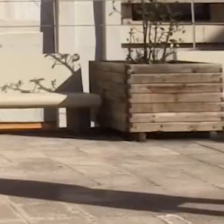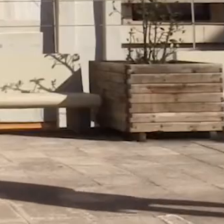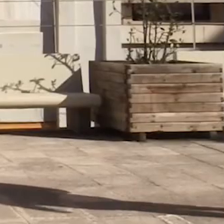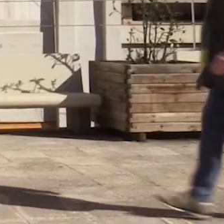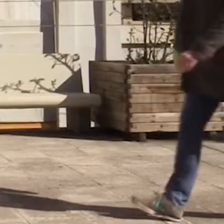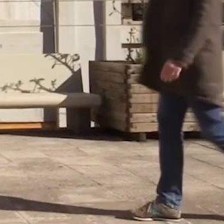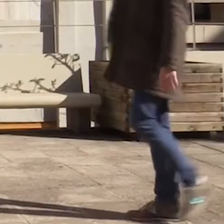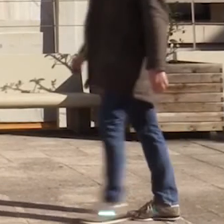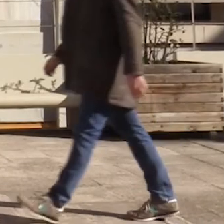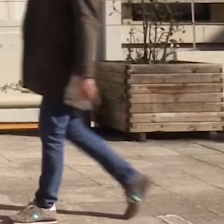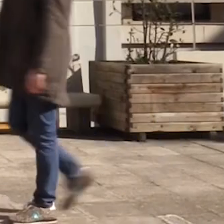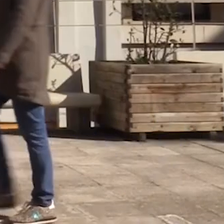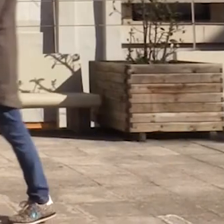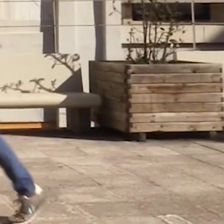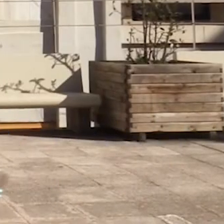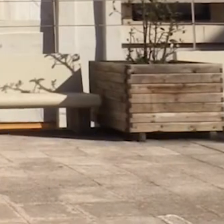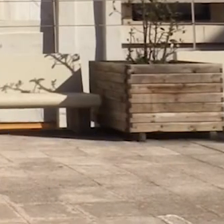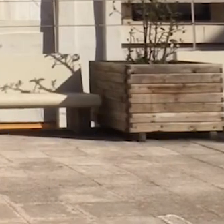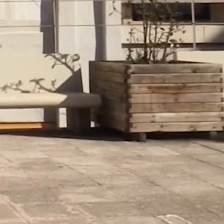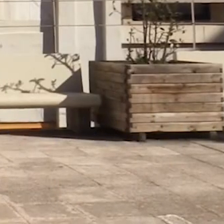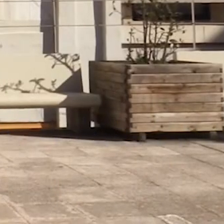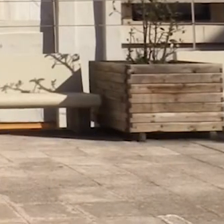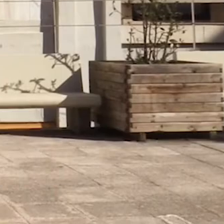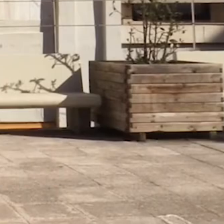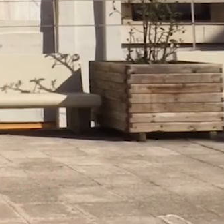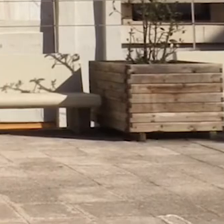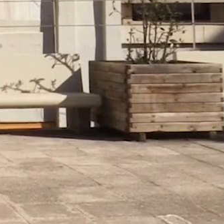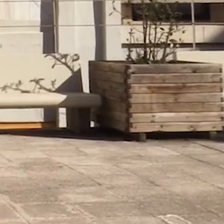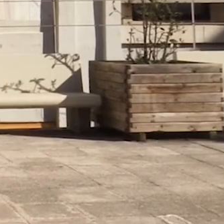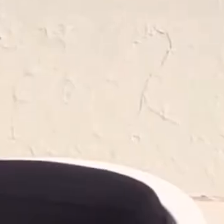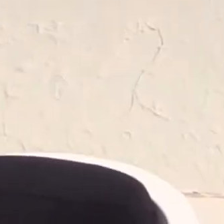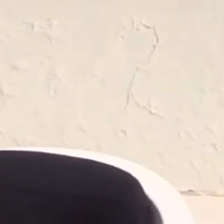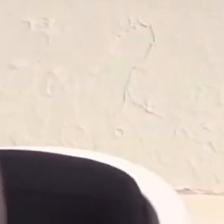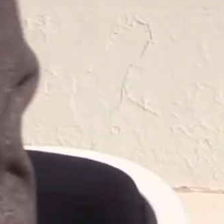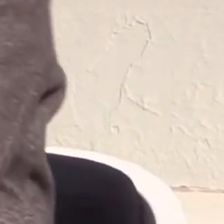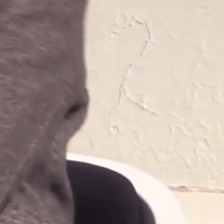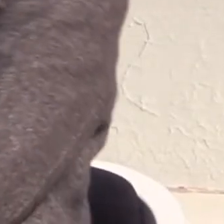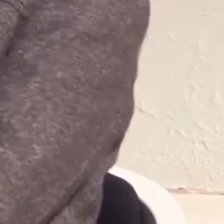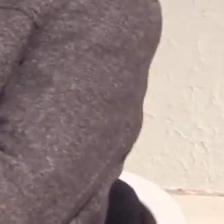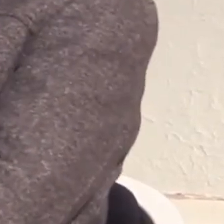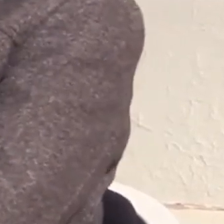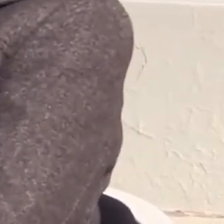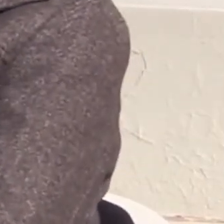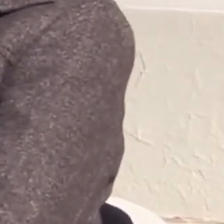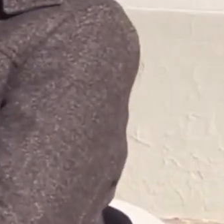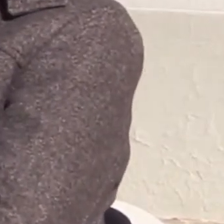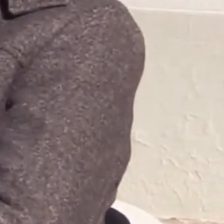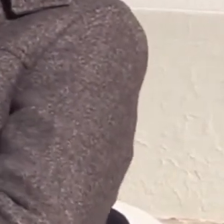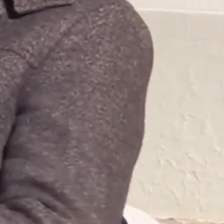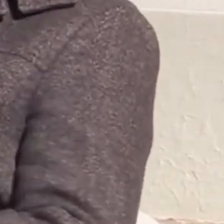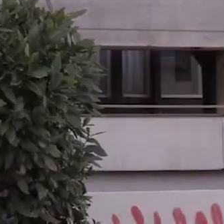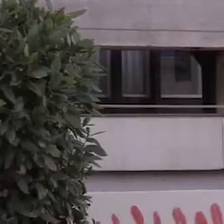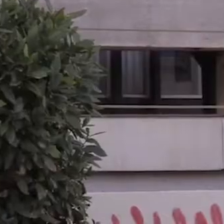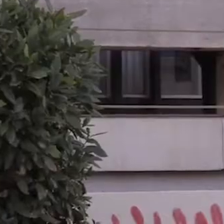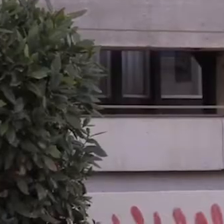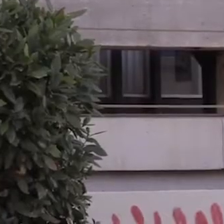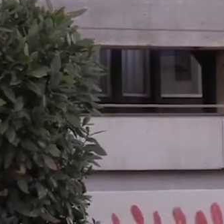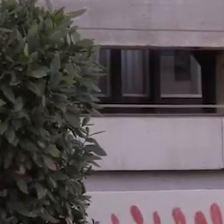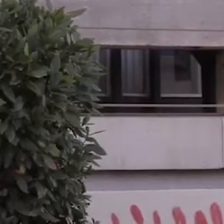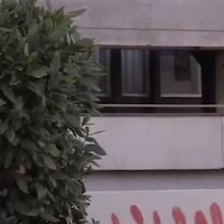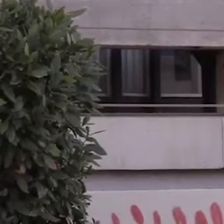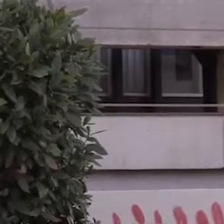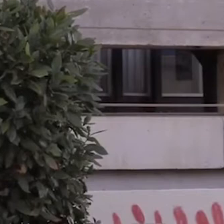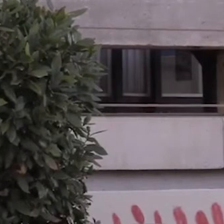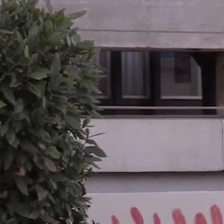Jo crec que aquesta és una de les grans aportacions de l'alumnat d'aquest grau. En un entorn institucionalitzat, com és una